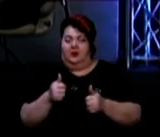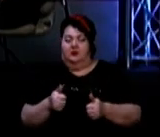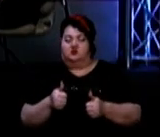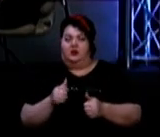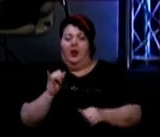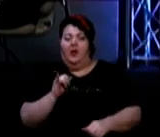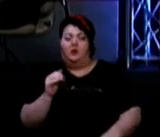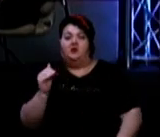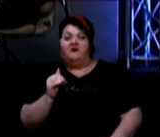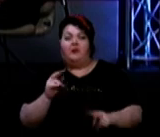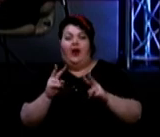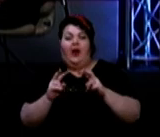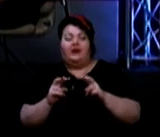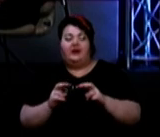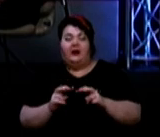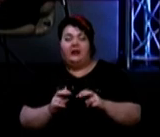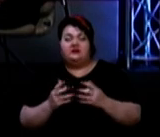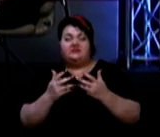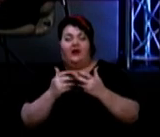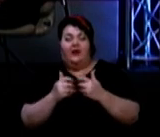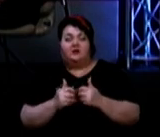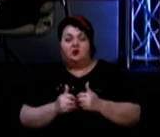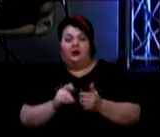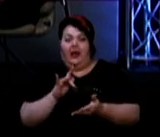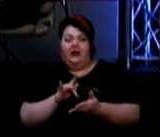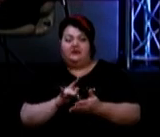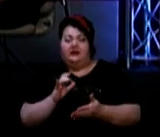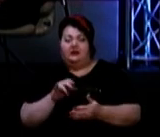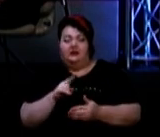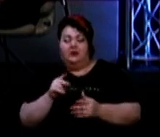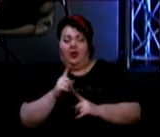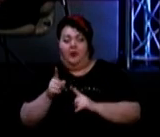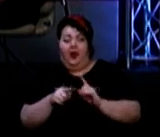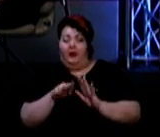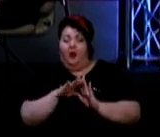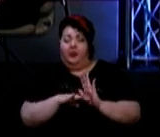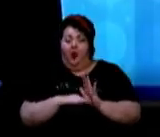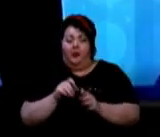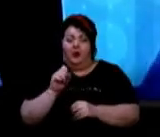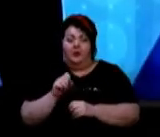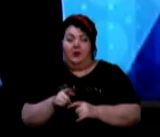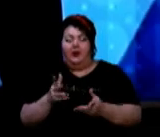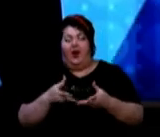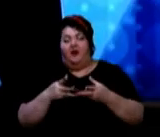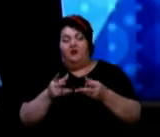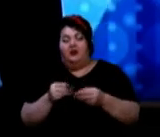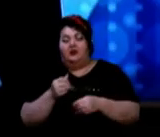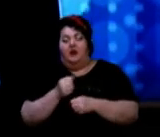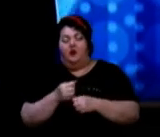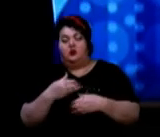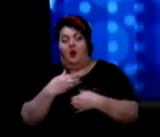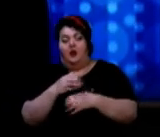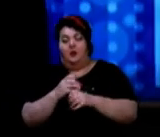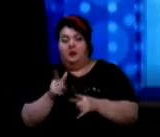Імуноферментний аналізатор у Центрі СНІДу перепрограмували на COVID-19. Як це вплине на роботу лабораторії чи не